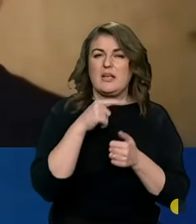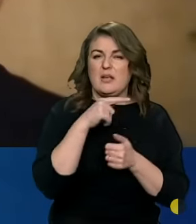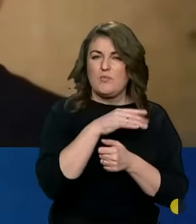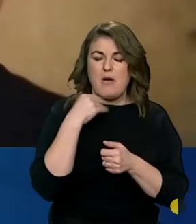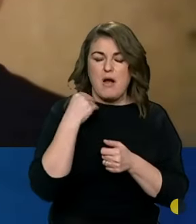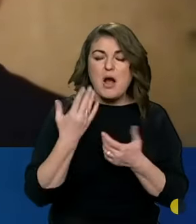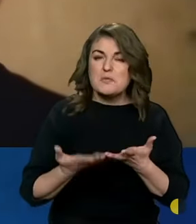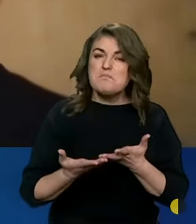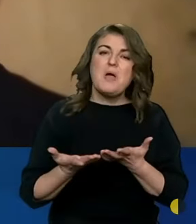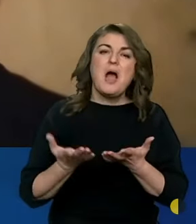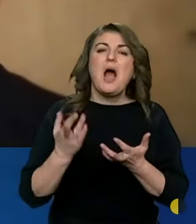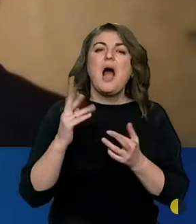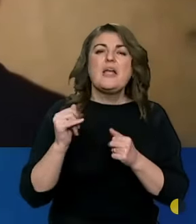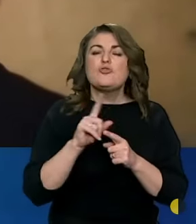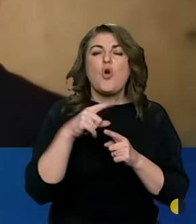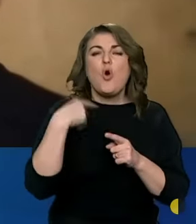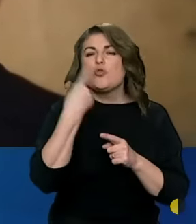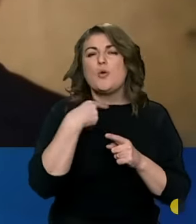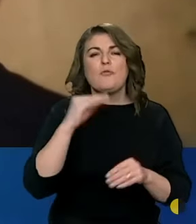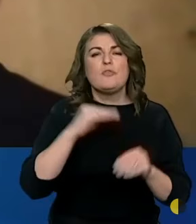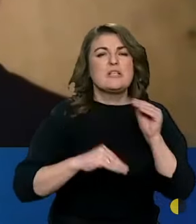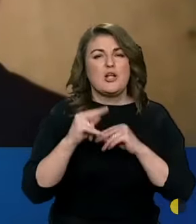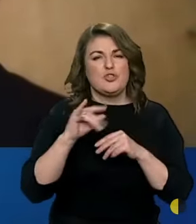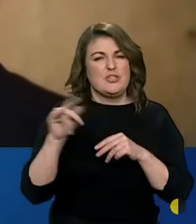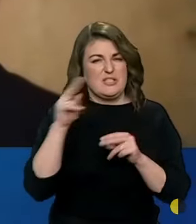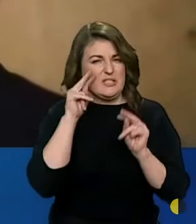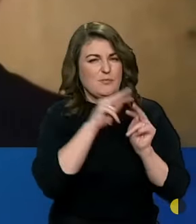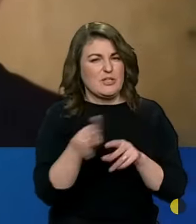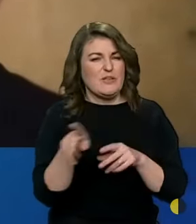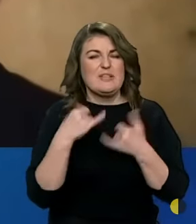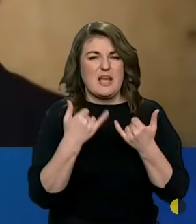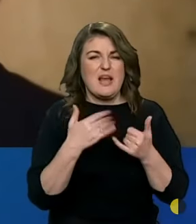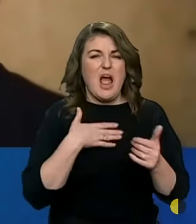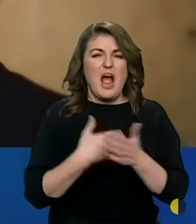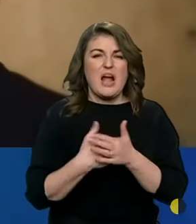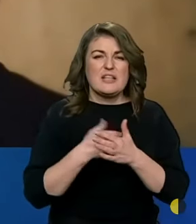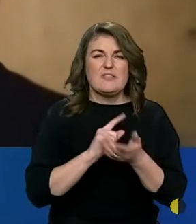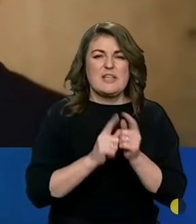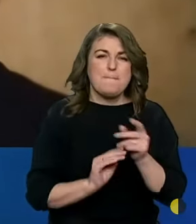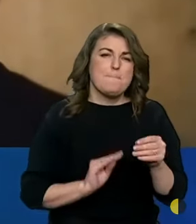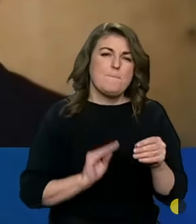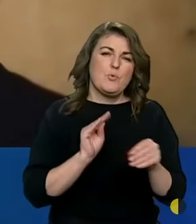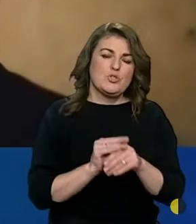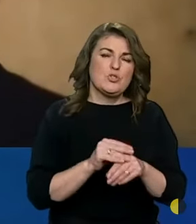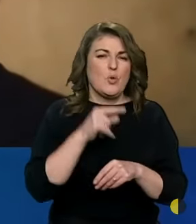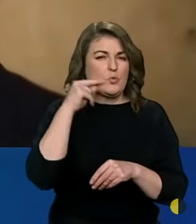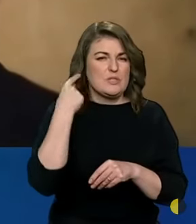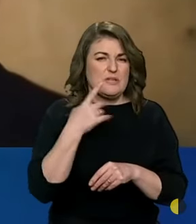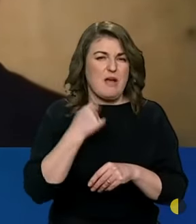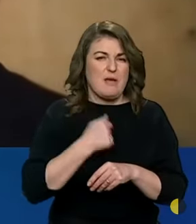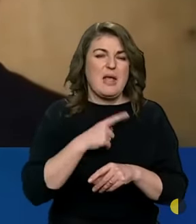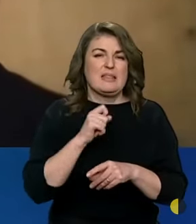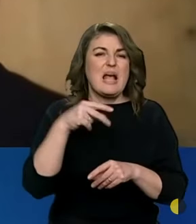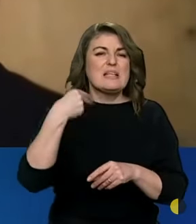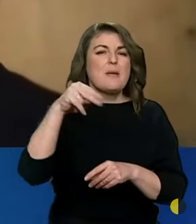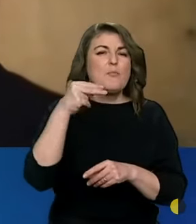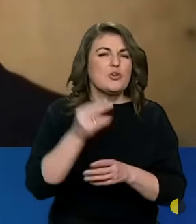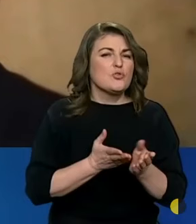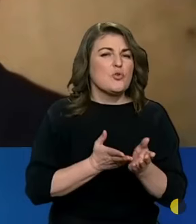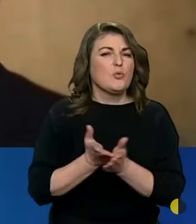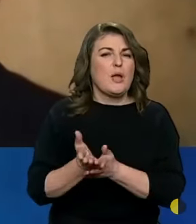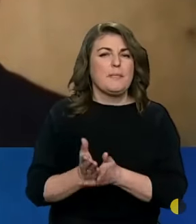Костянтина. А як от щодо особового складу? Чи спостерігаєте ви зараз активізацію і підсилення от російської армії на Запорізькому напрямку?